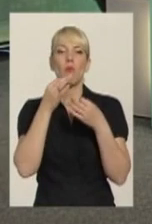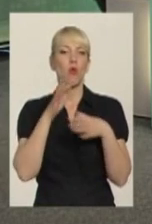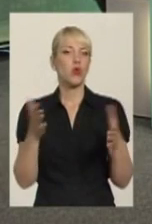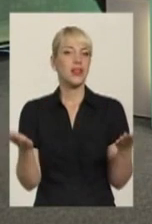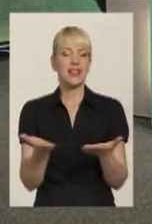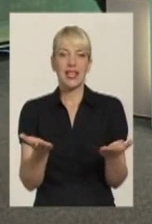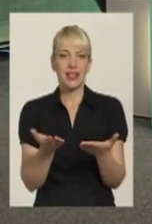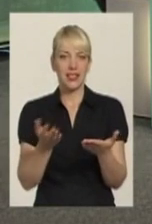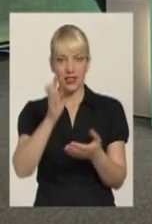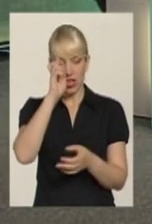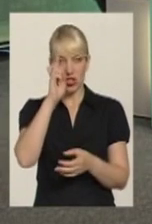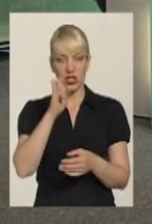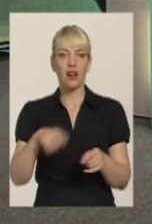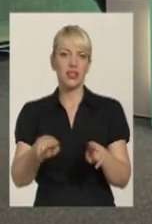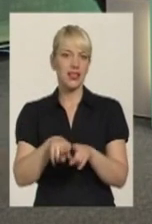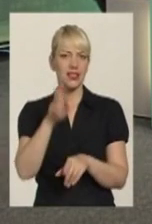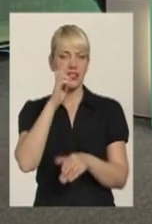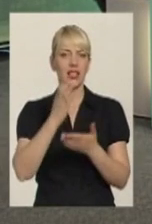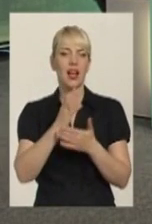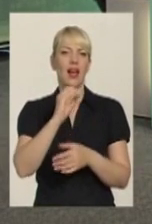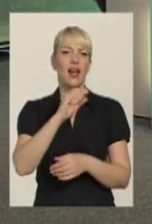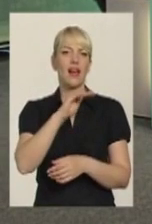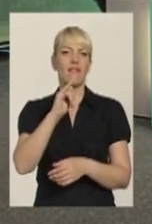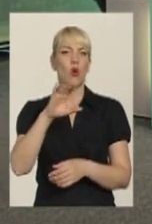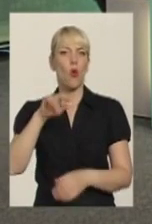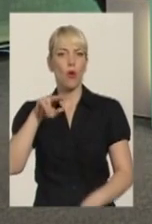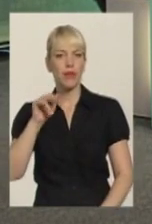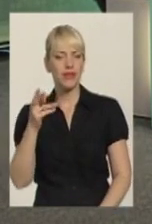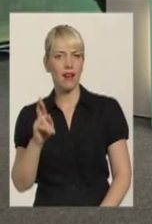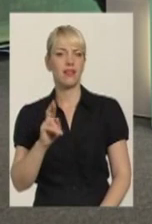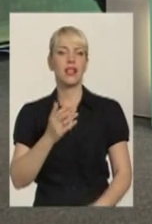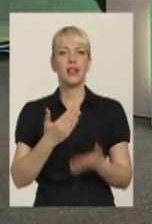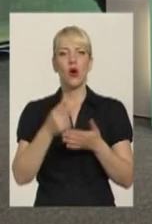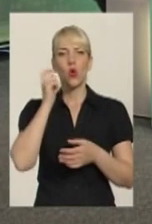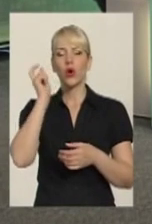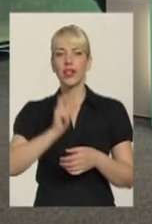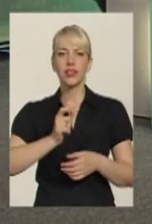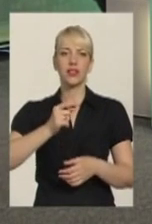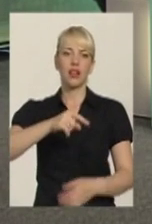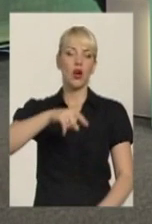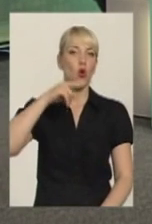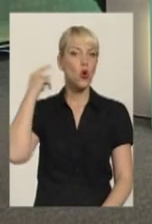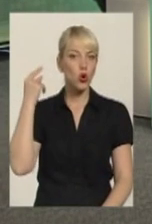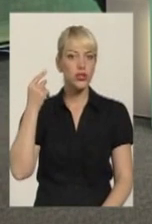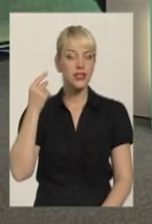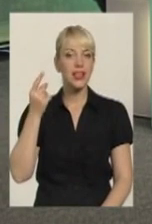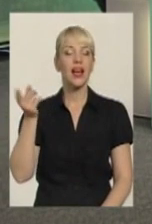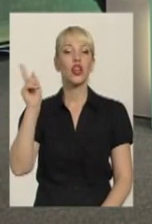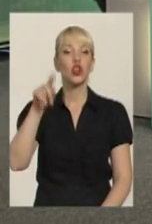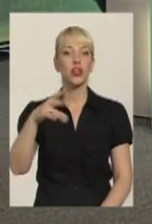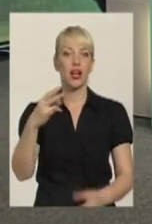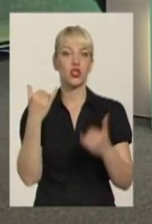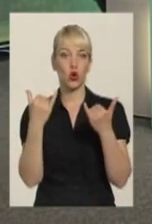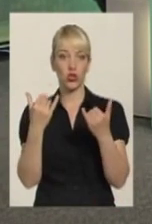державі. А таких держав дуже є багато, і Ефіопія, і Україна, і Росія. І, до речі, на